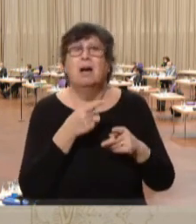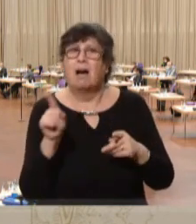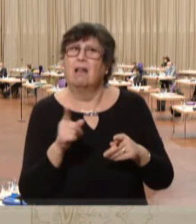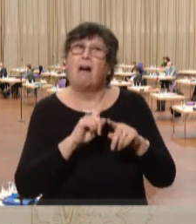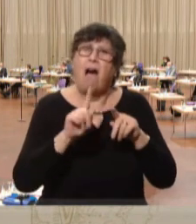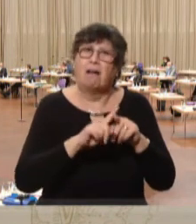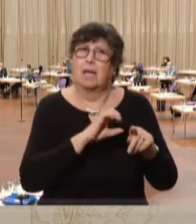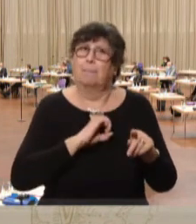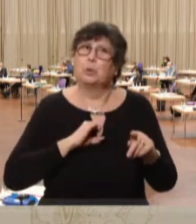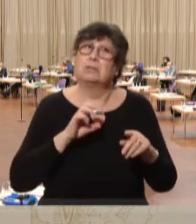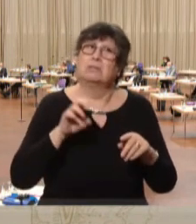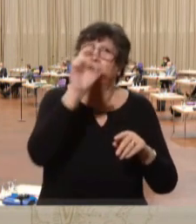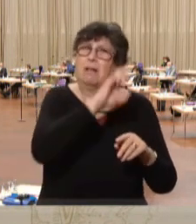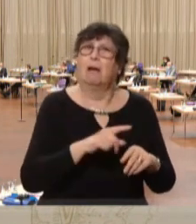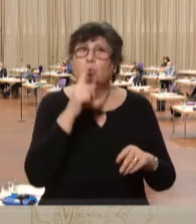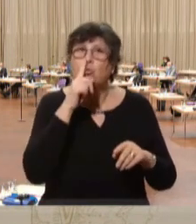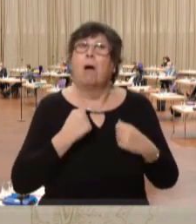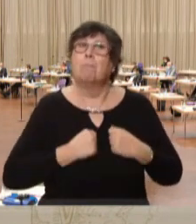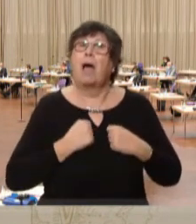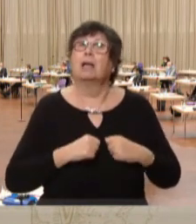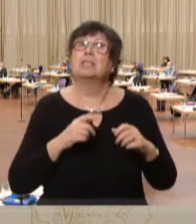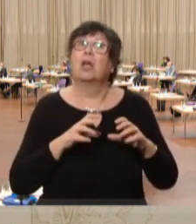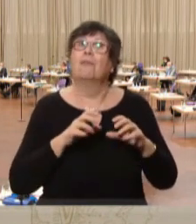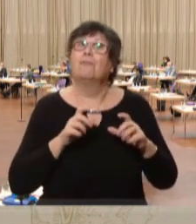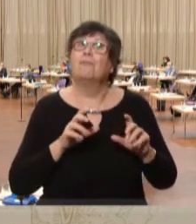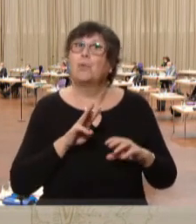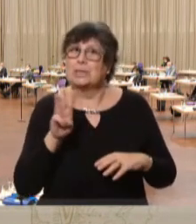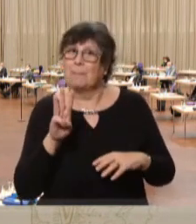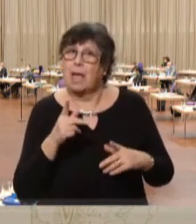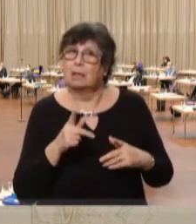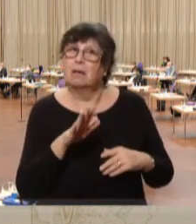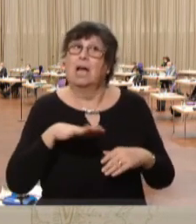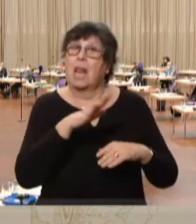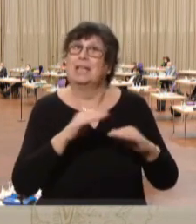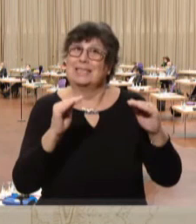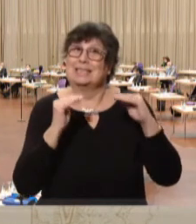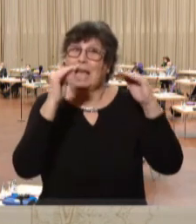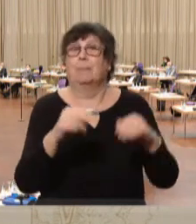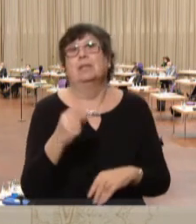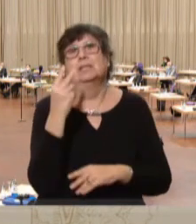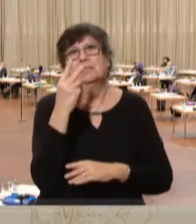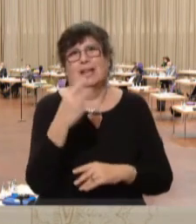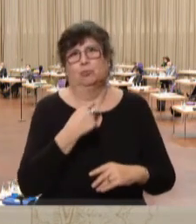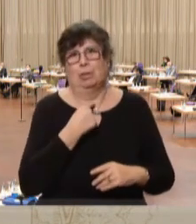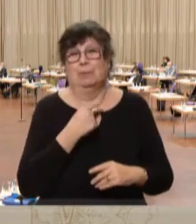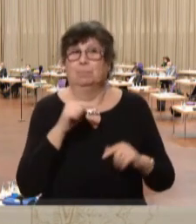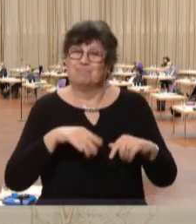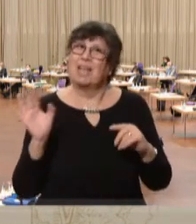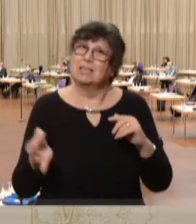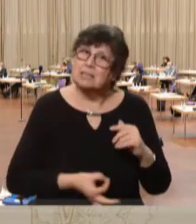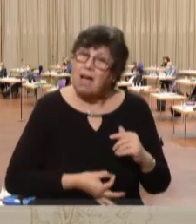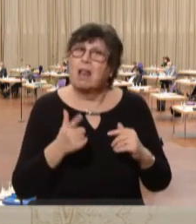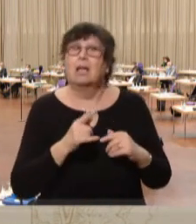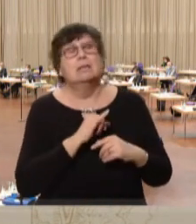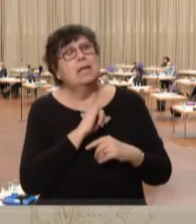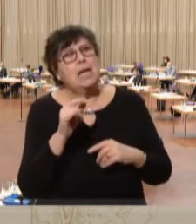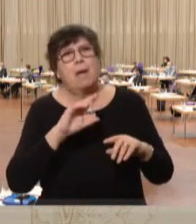Bundesländern außer Baden-Württemberg die Wählerinnen und Wähler auch auf der Landesebene mindestens zwei Stimmen. Im Saarland kommt